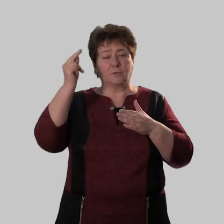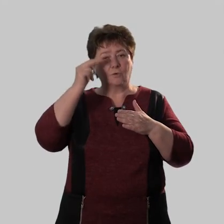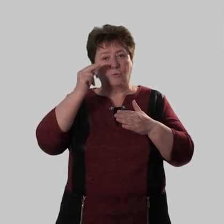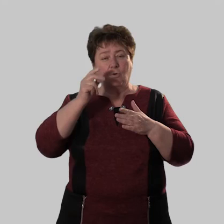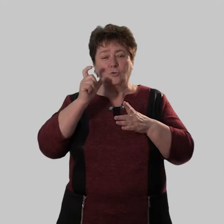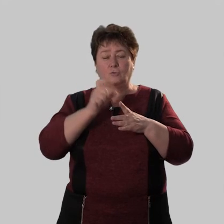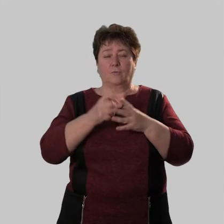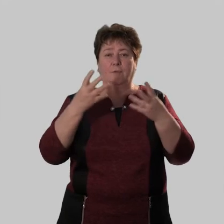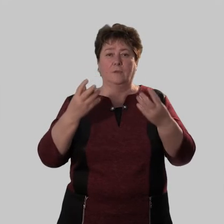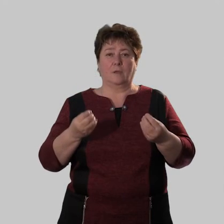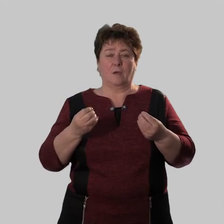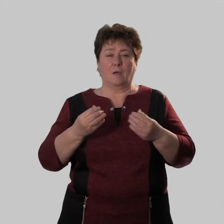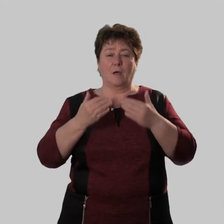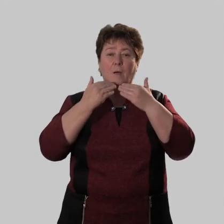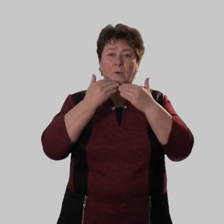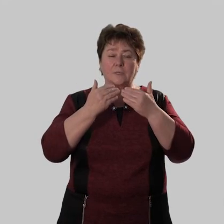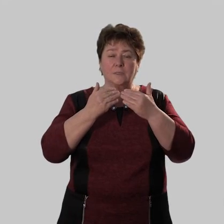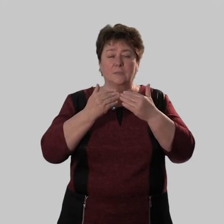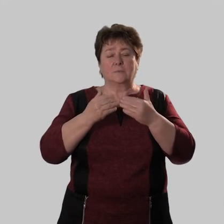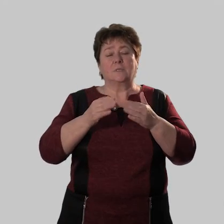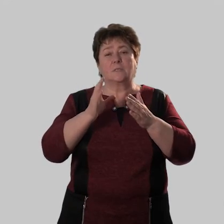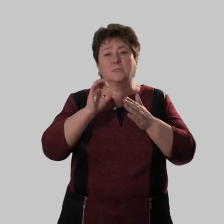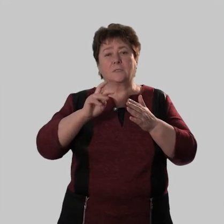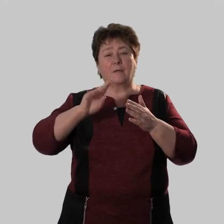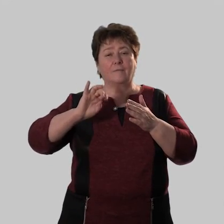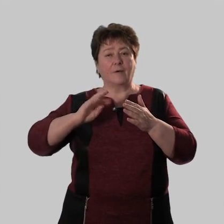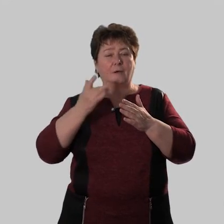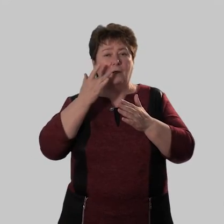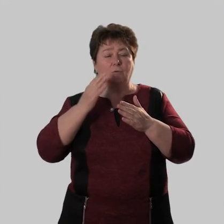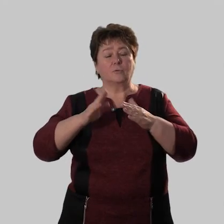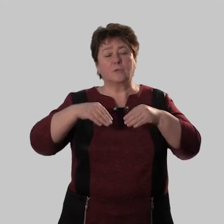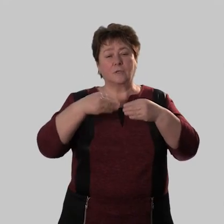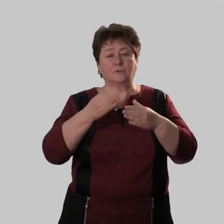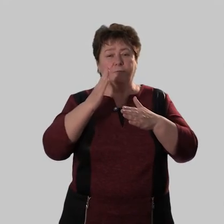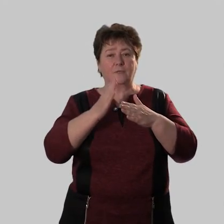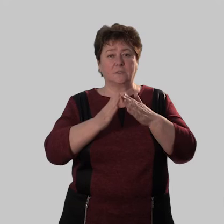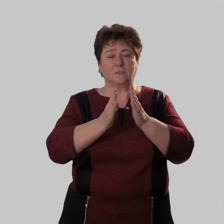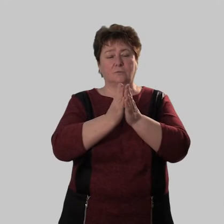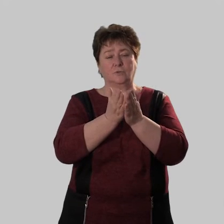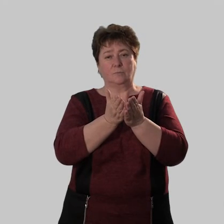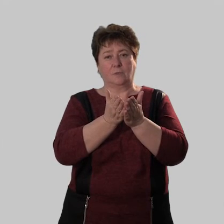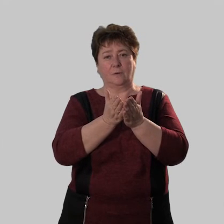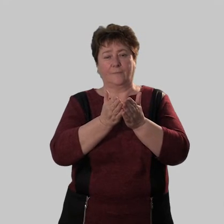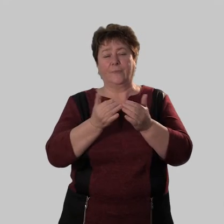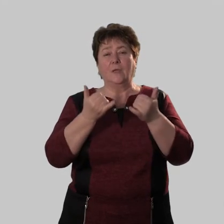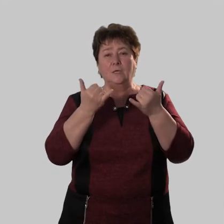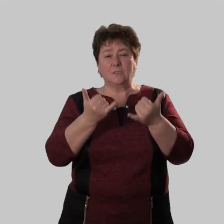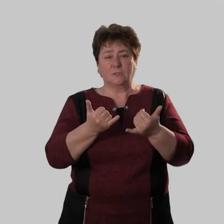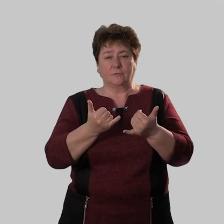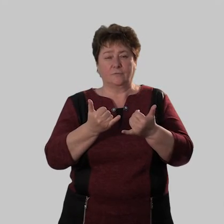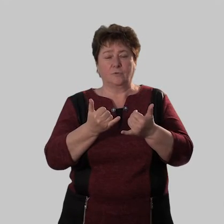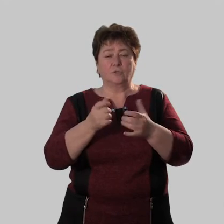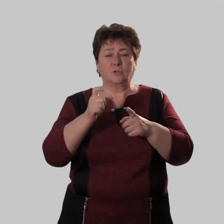рубрики слова дня обратимся к толковому словарю который дается у вас в конце учебника и